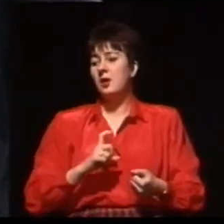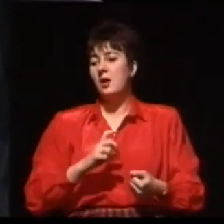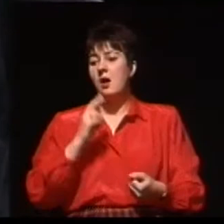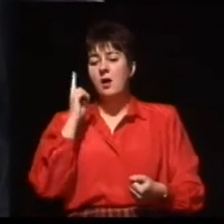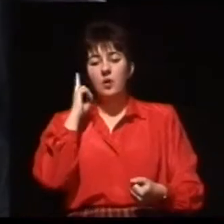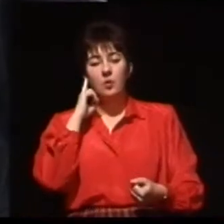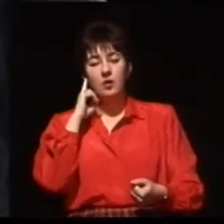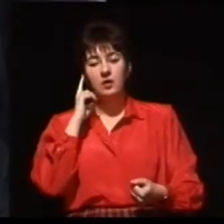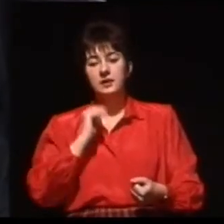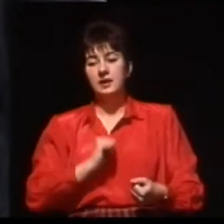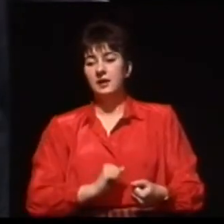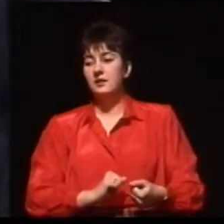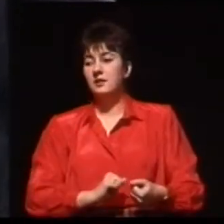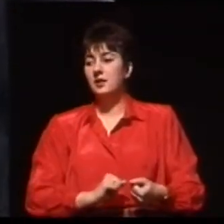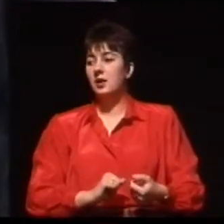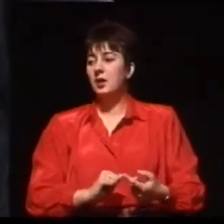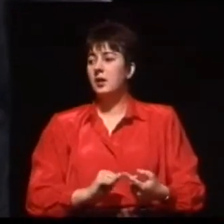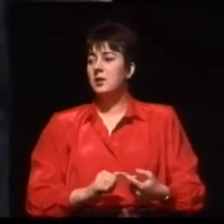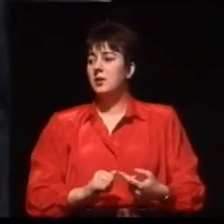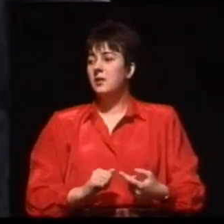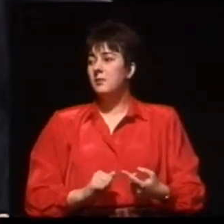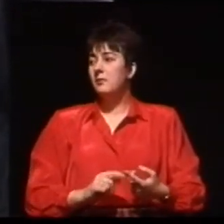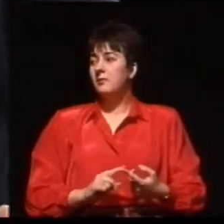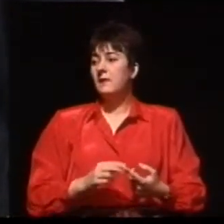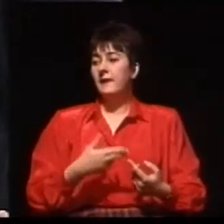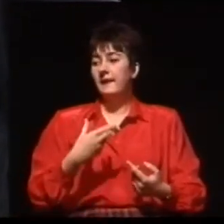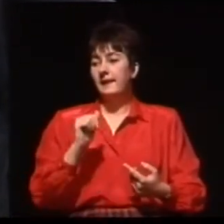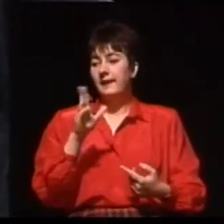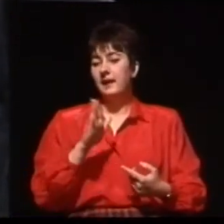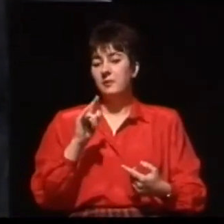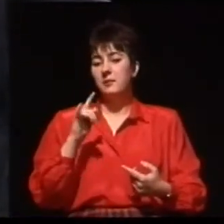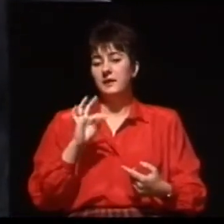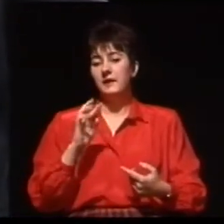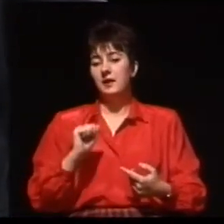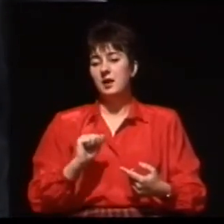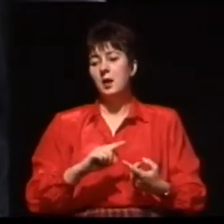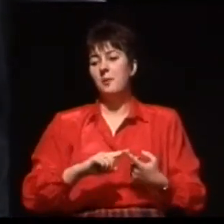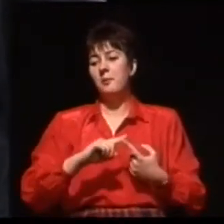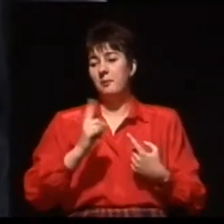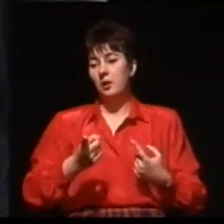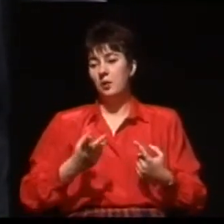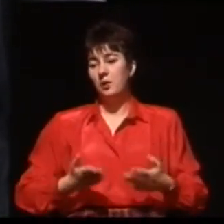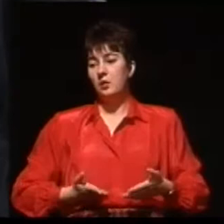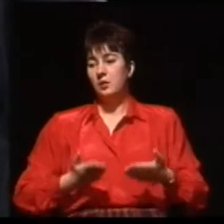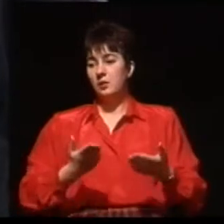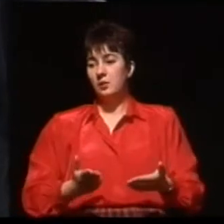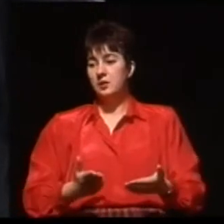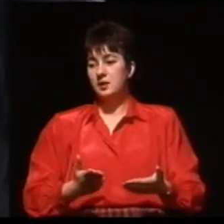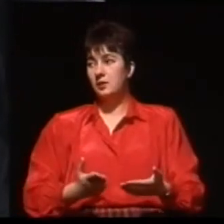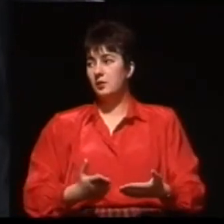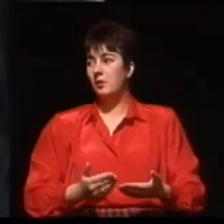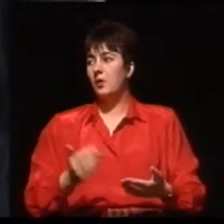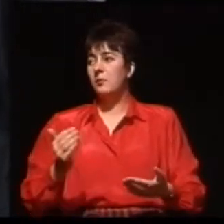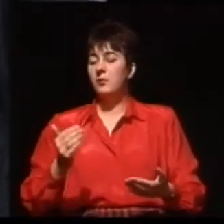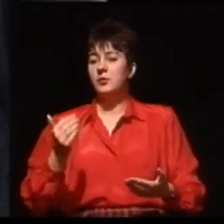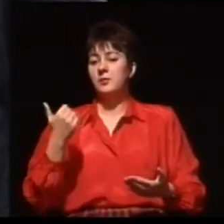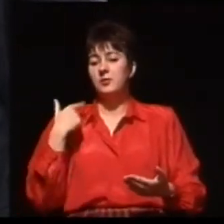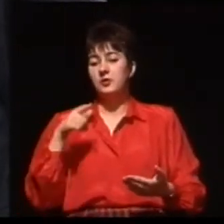sytuacji, jakie zaistnieją w ciągu różnych momentach naszego życia. Mogą być to urazy, urazy głowy,